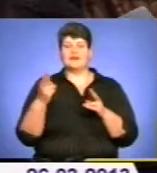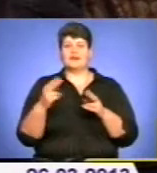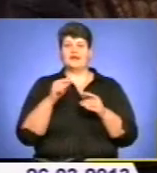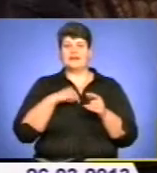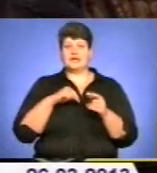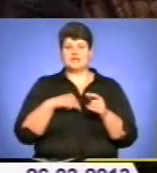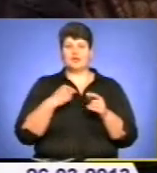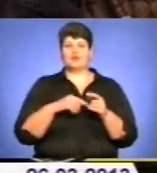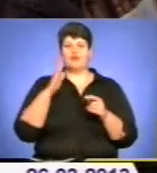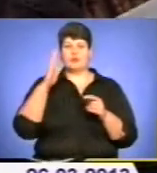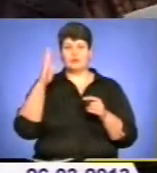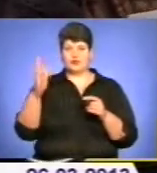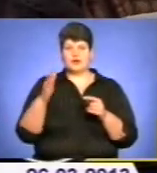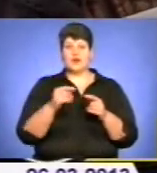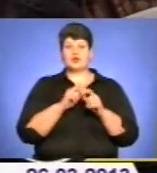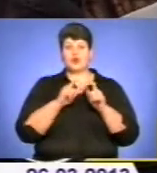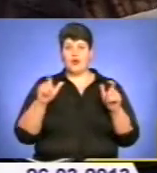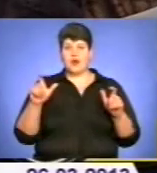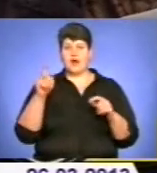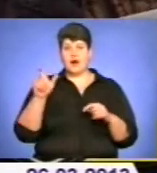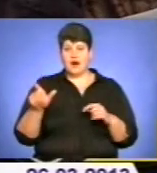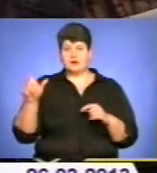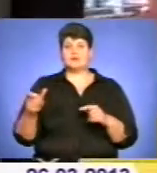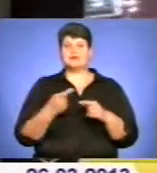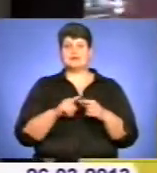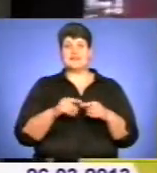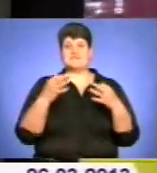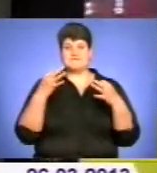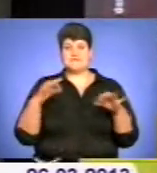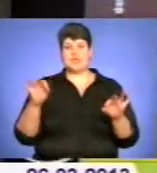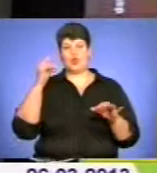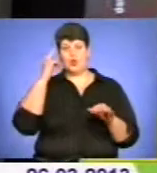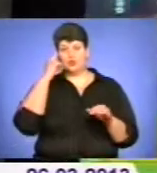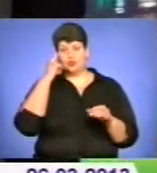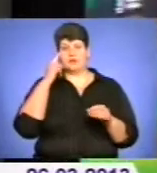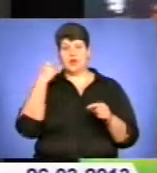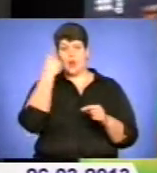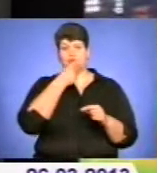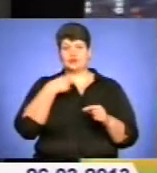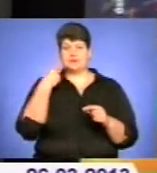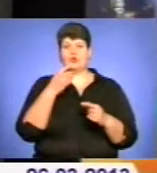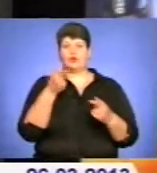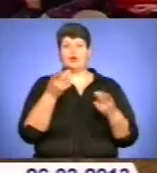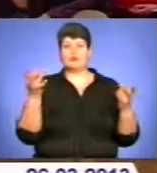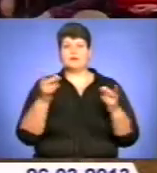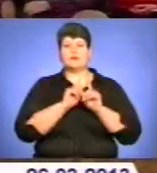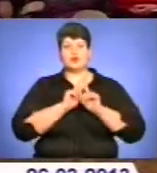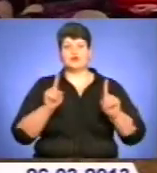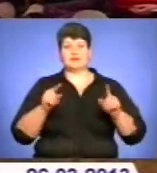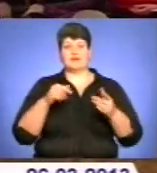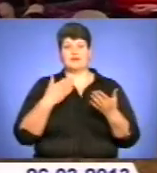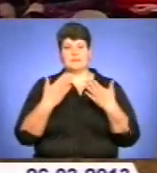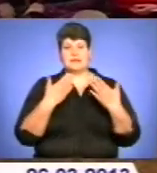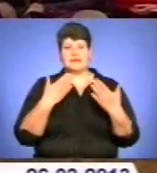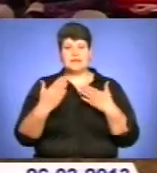сучасний школяр – це вже повноцінна, вільнодумна і розкута особистість, до якої потрібен особливий підхід. Серед